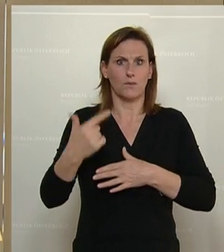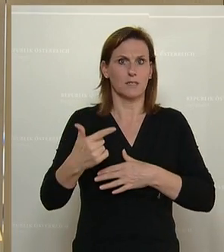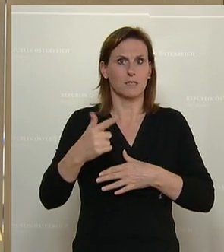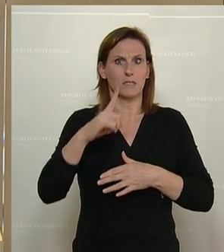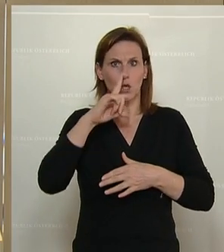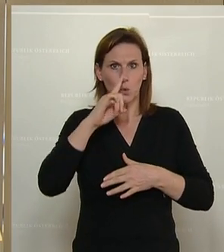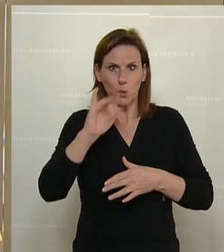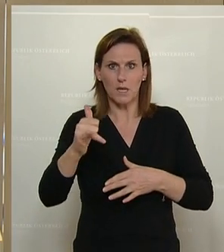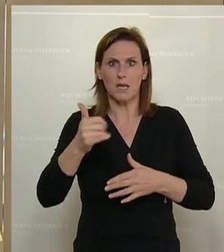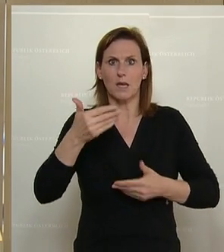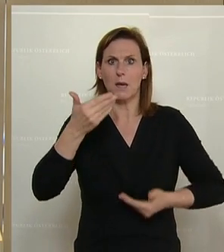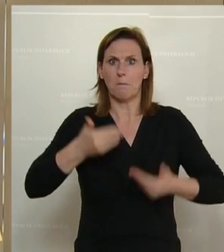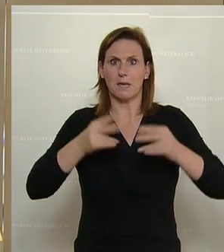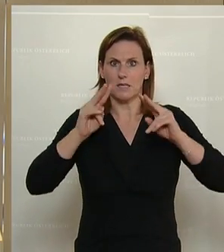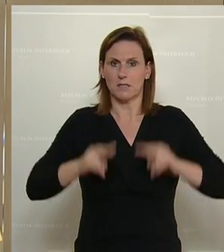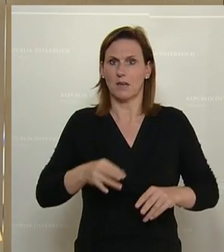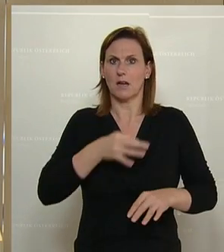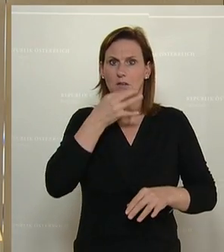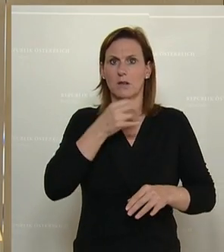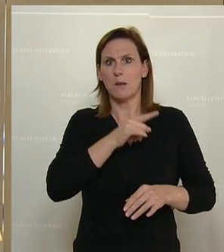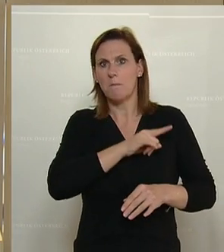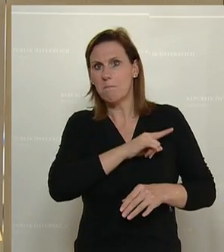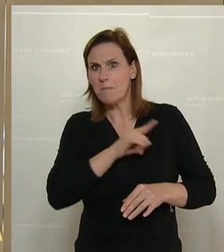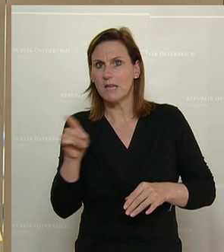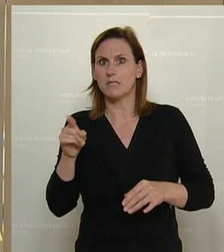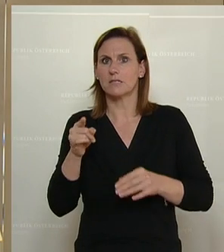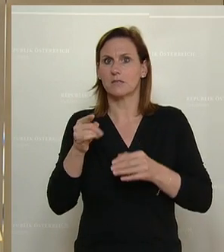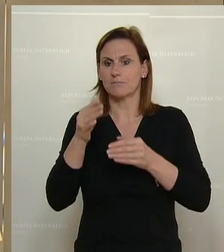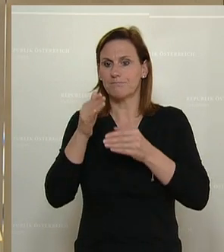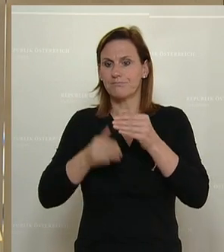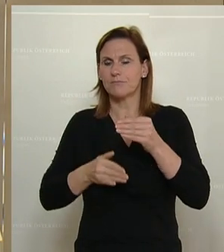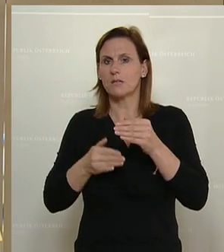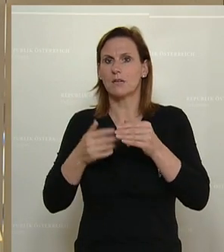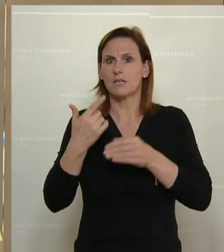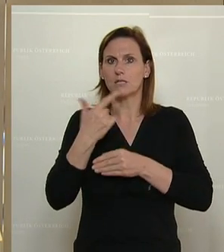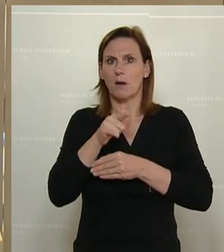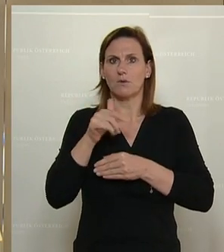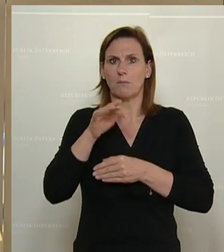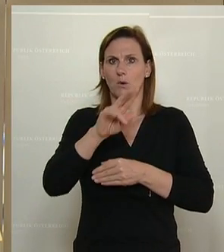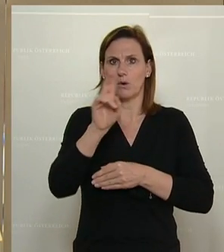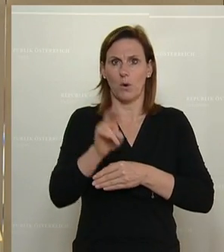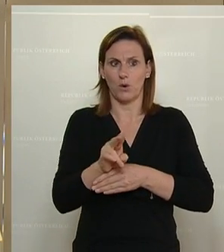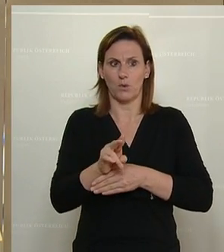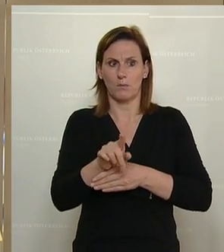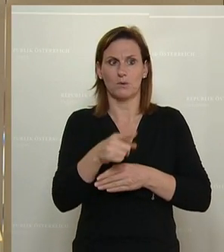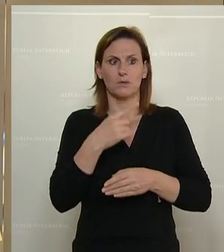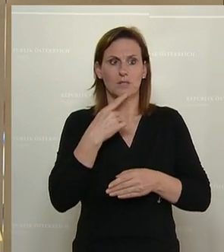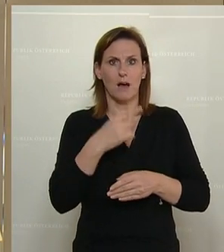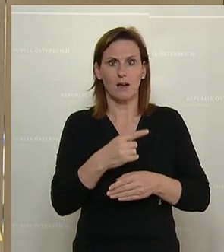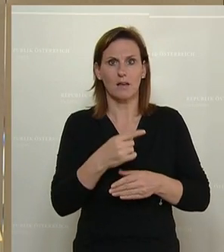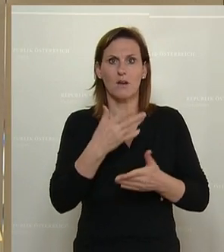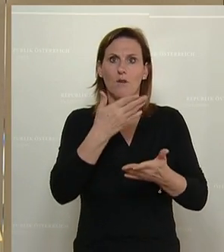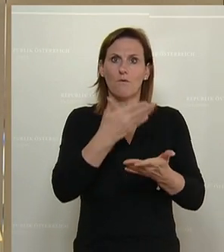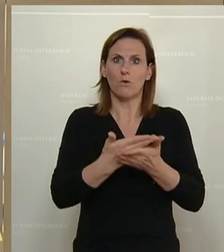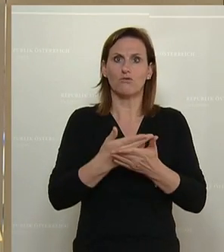von bis zu 200 Millionen Euro. Aber das, wie Sie annehmen, dass es ein